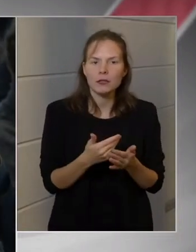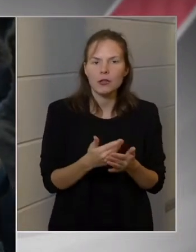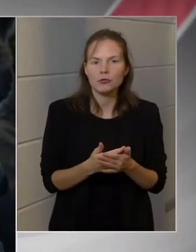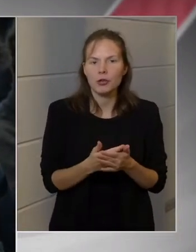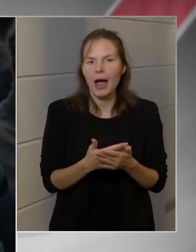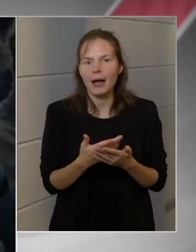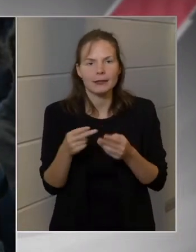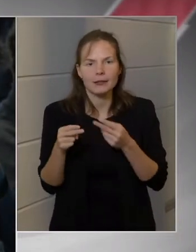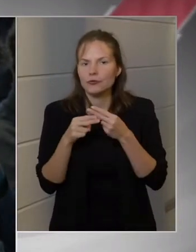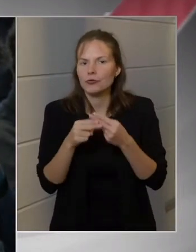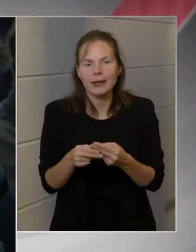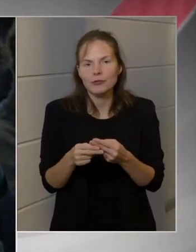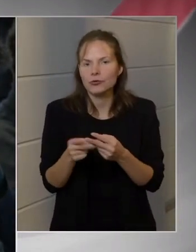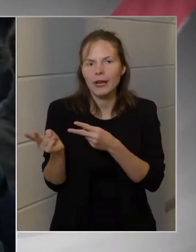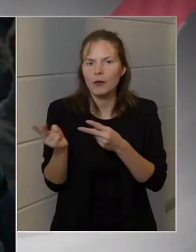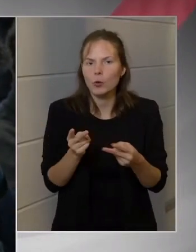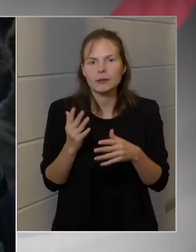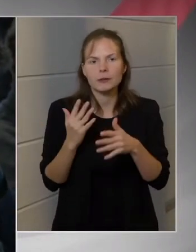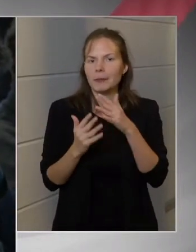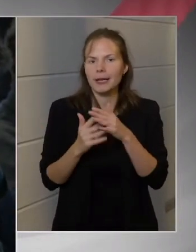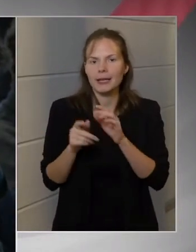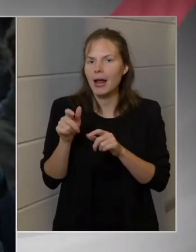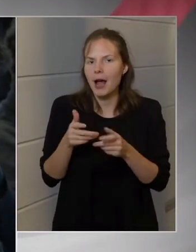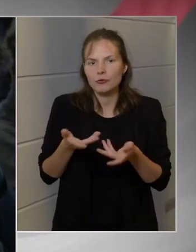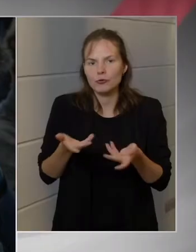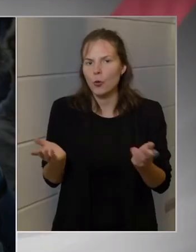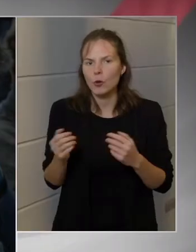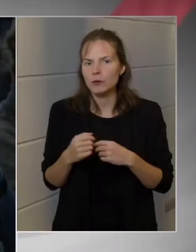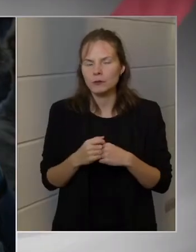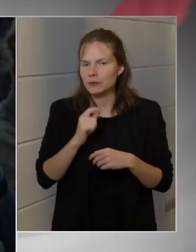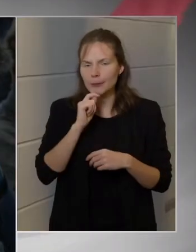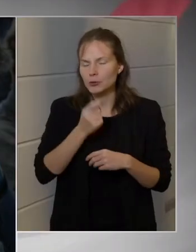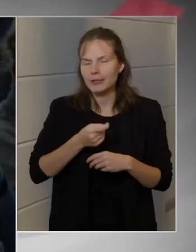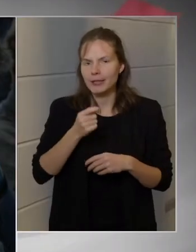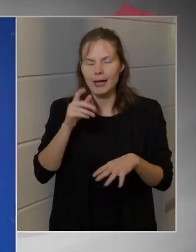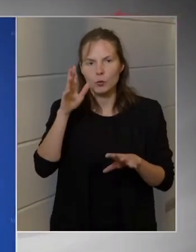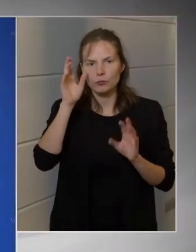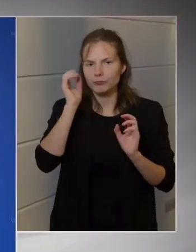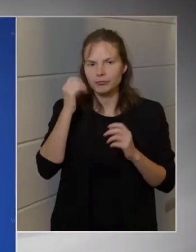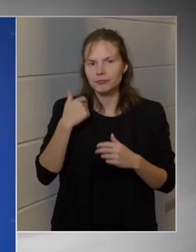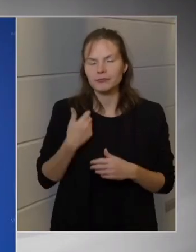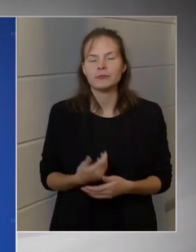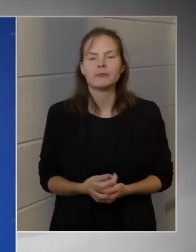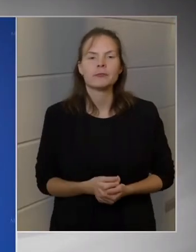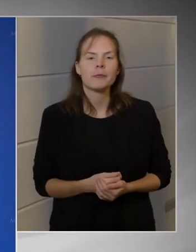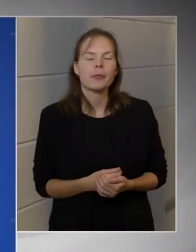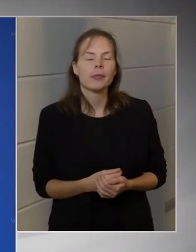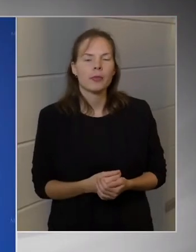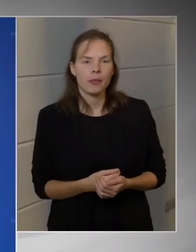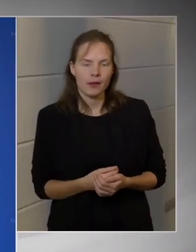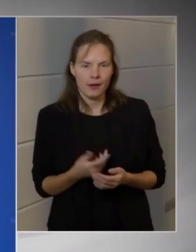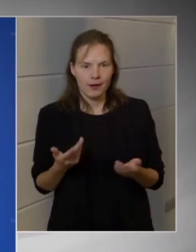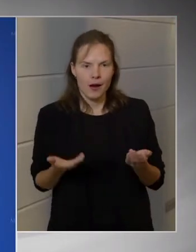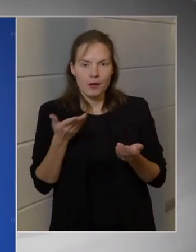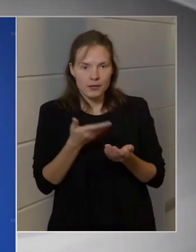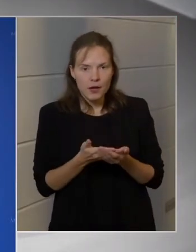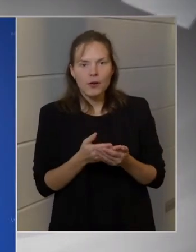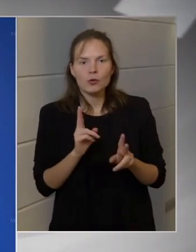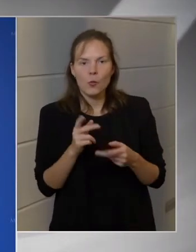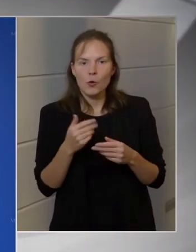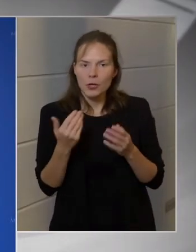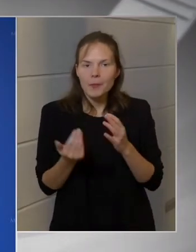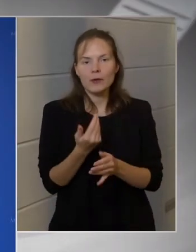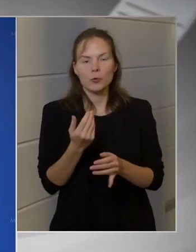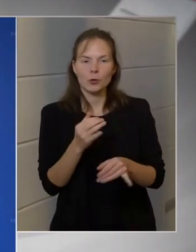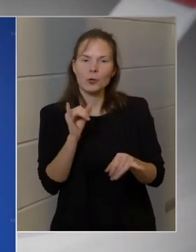segítséget hoznak a migránsok, mert nem sikerült megértenem? Azt javaslom, hogy a megújult